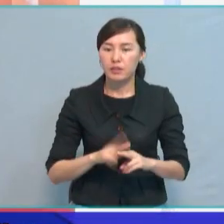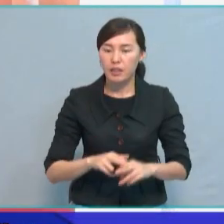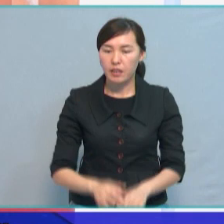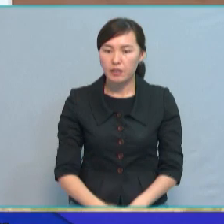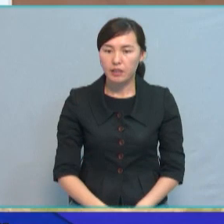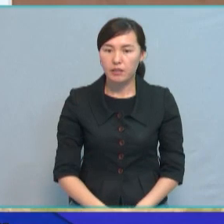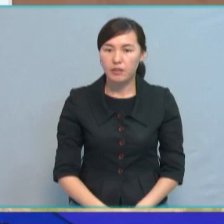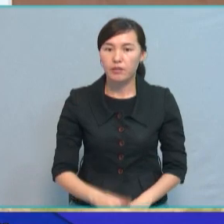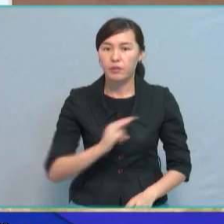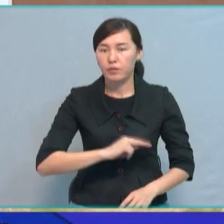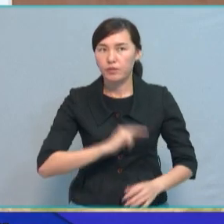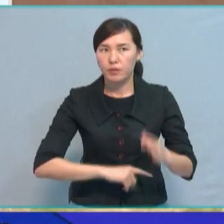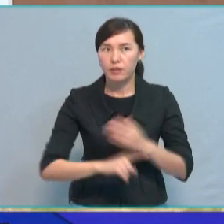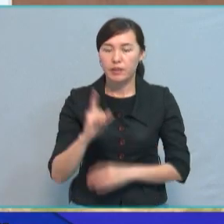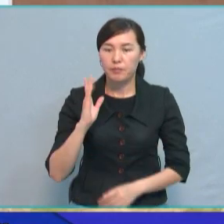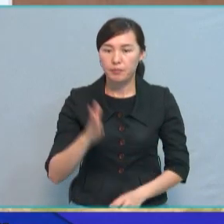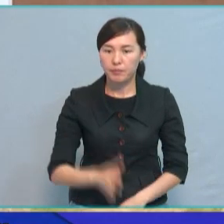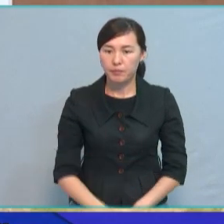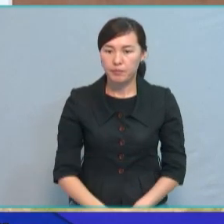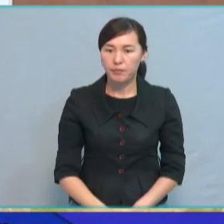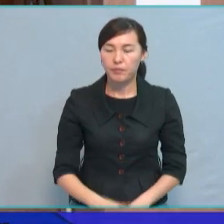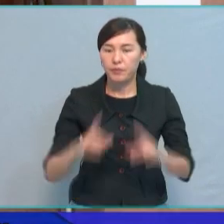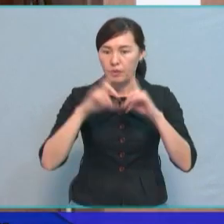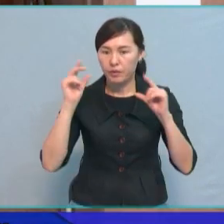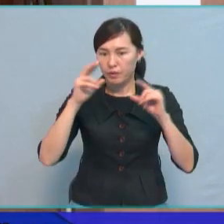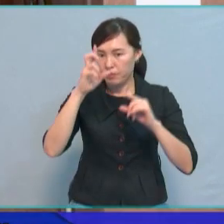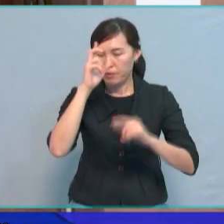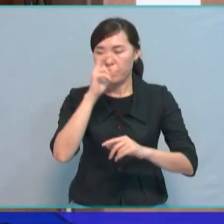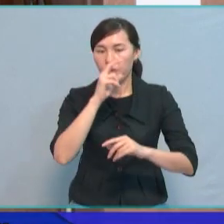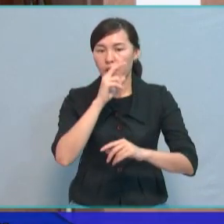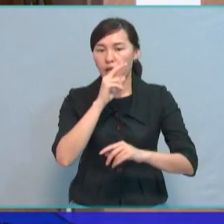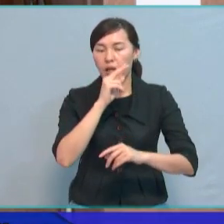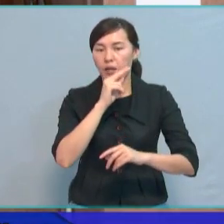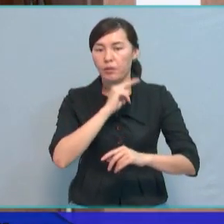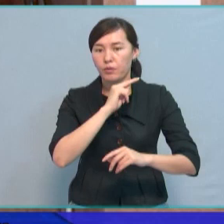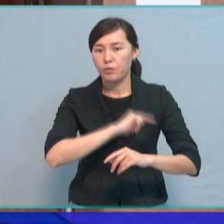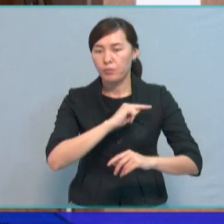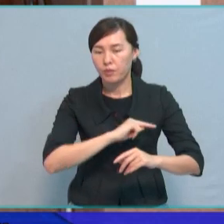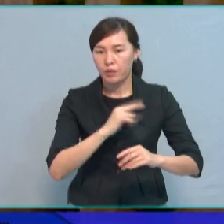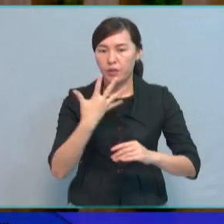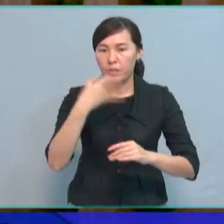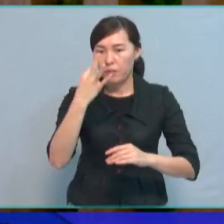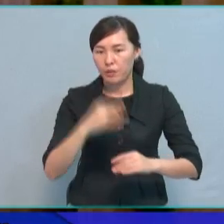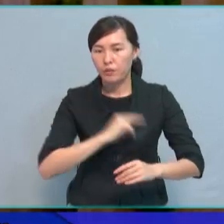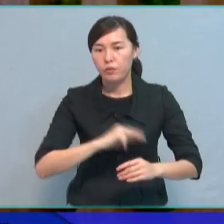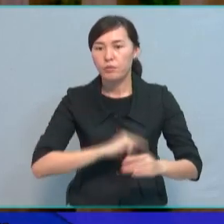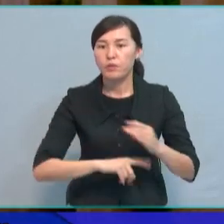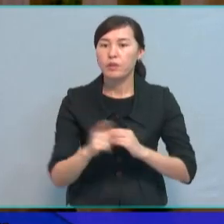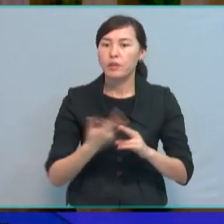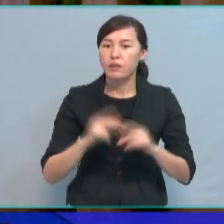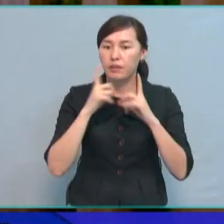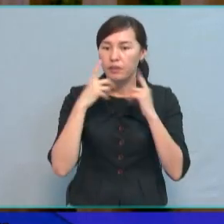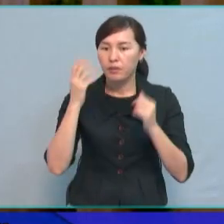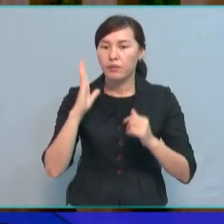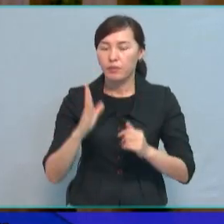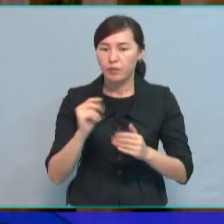жазылу тәсілімен жұмысын бастай алады. Мемлекеттік мекеме қызметкерлерің 50% жұмысты қашықтықтан жалғастырат, сонымен қатар масқы